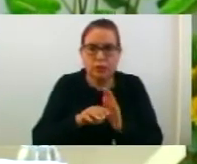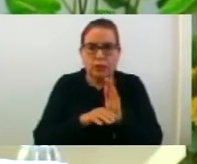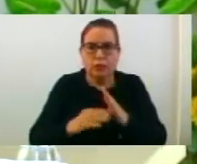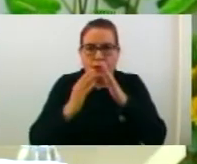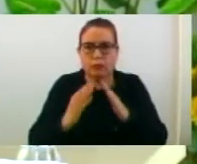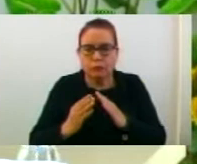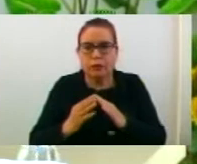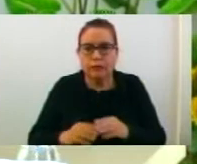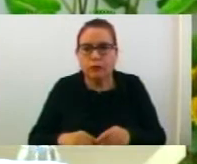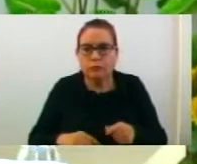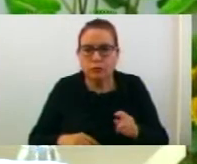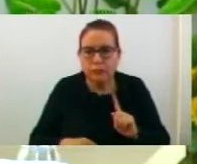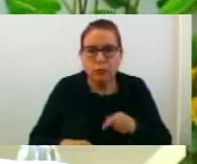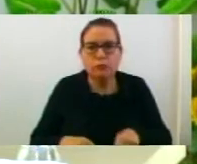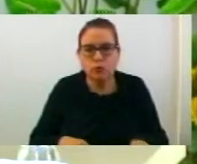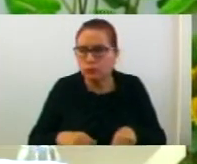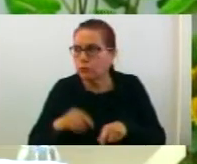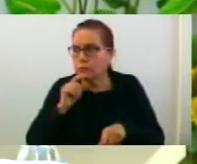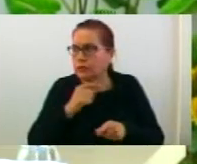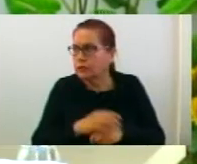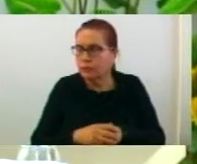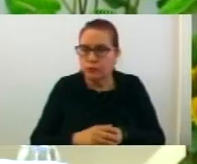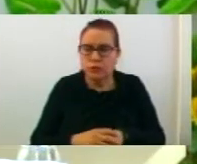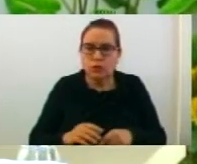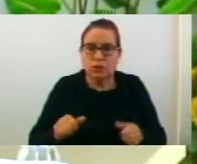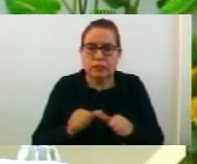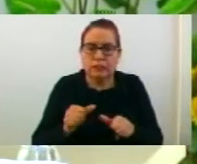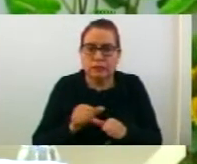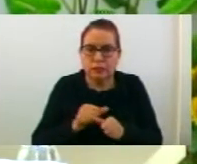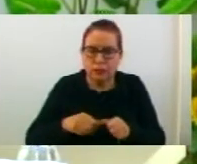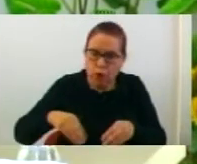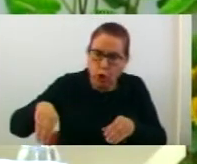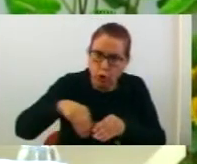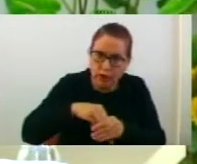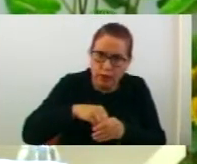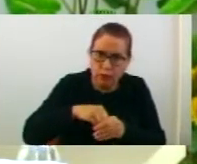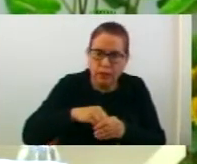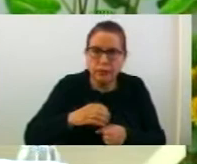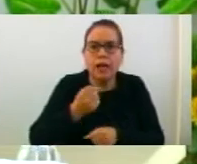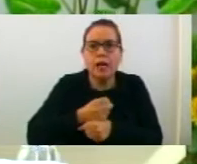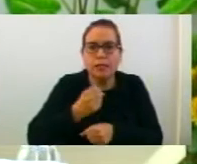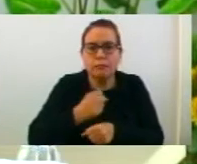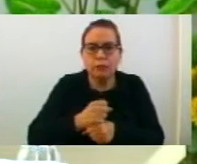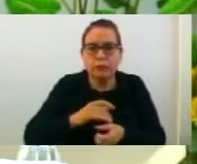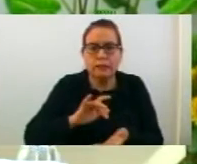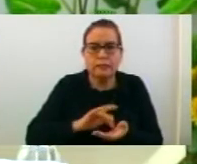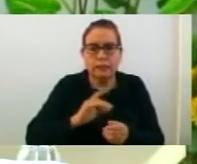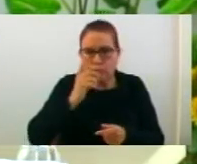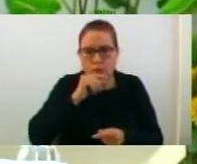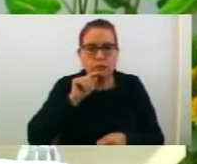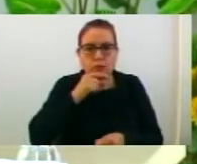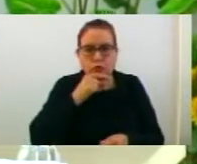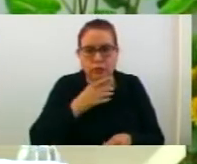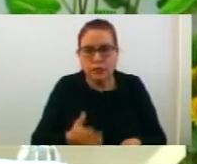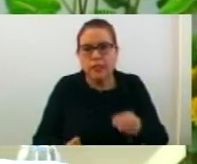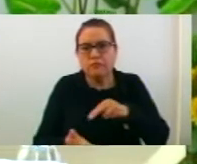деца и млади Благо и Мучитот Струмица. 11. Анекс на годишата програма за работата на ССУ Яния Сандански во